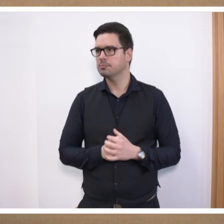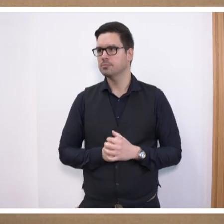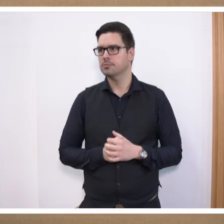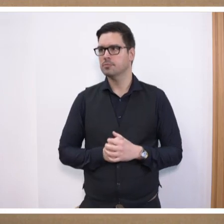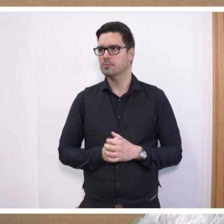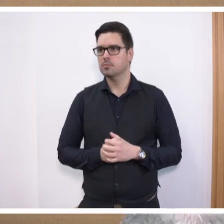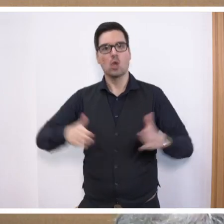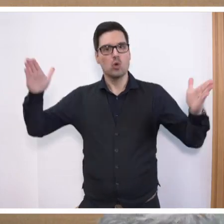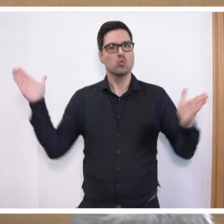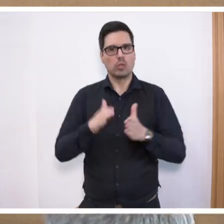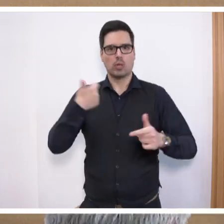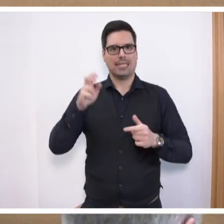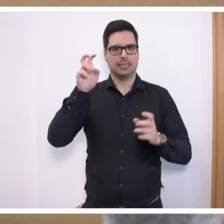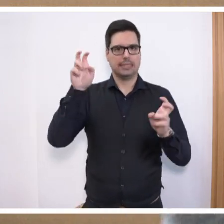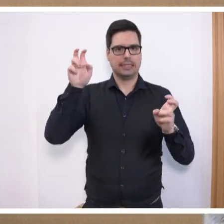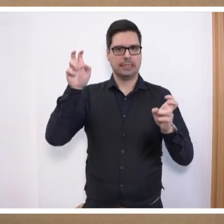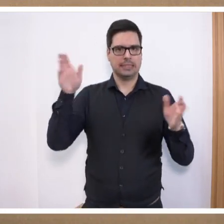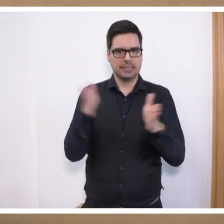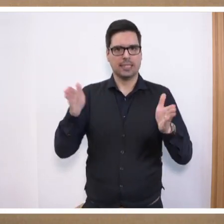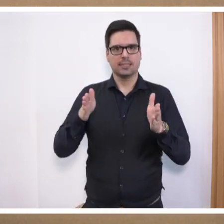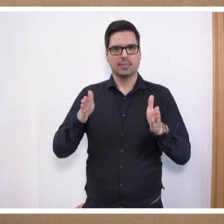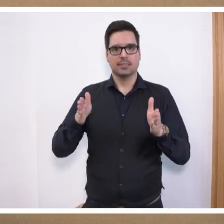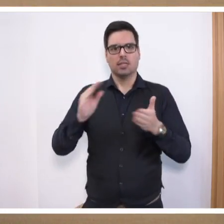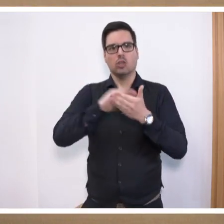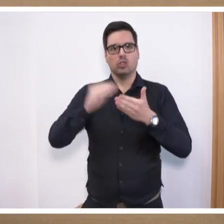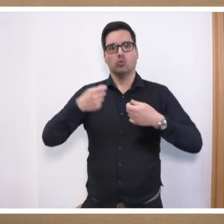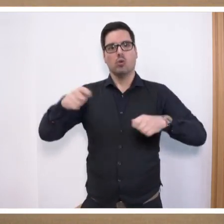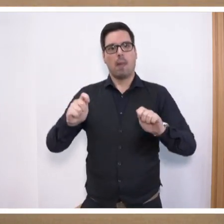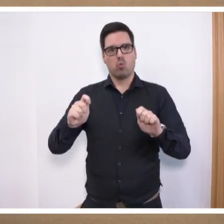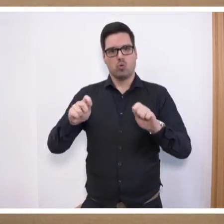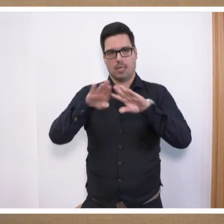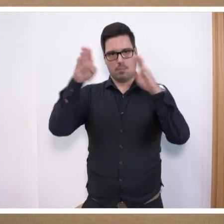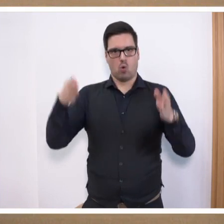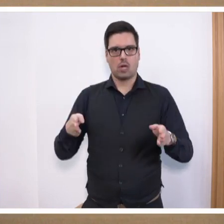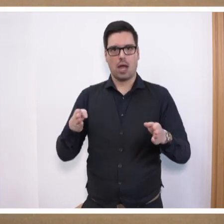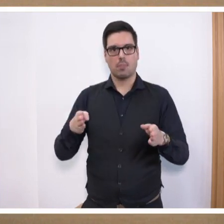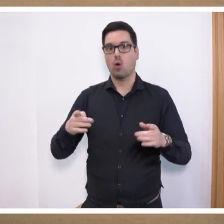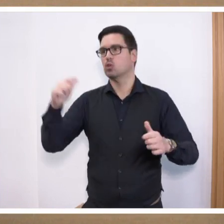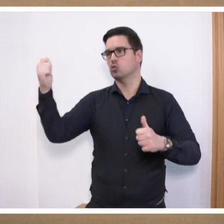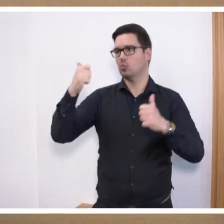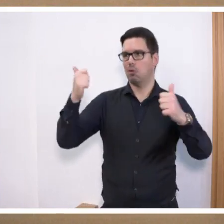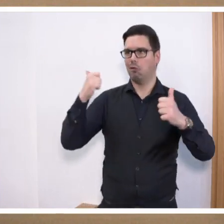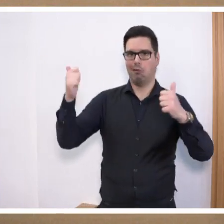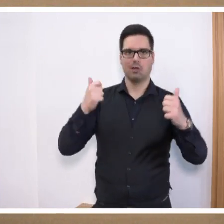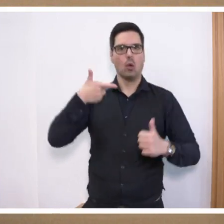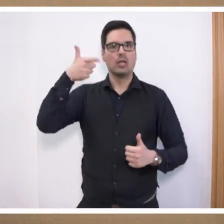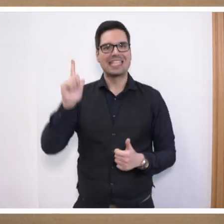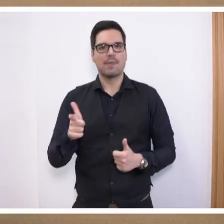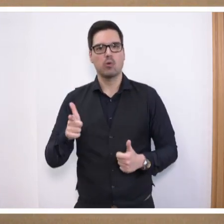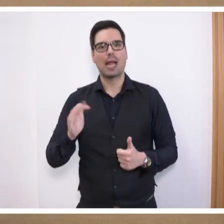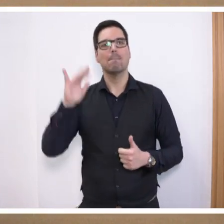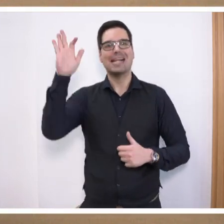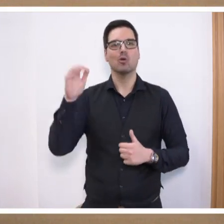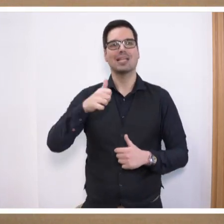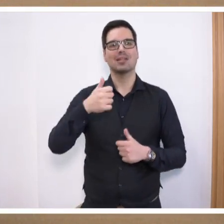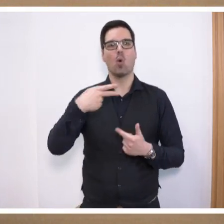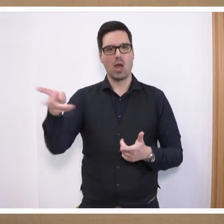Kurz noch ein Satz zum Schulbauprogramm. Auch hier in Superlativen. 200 Millionen Euro. Wir haben es